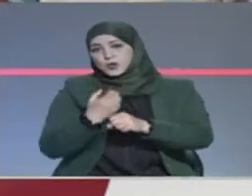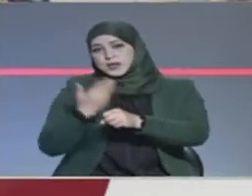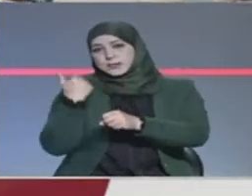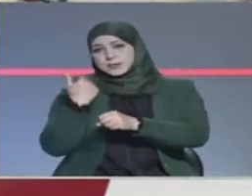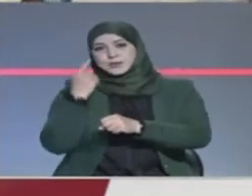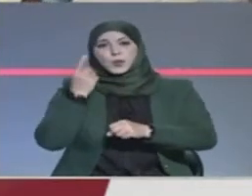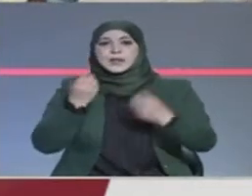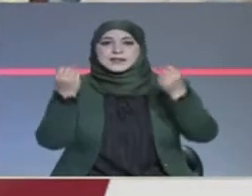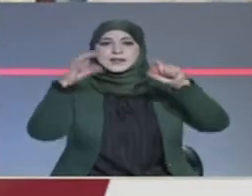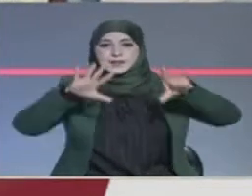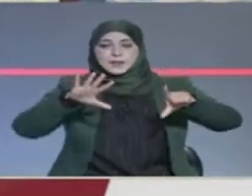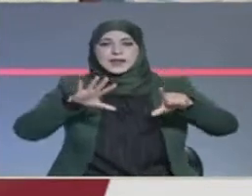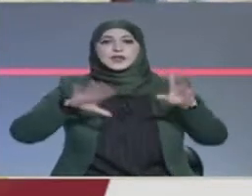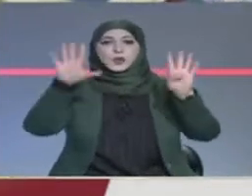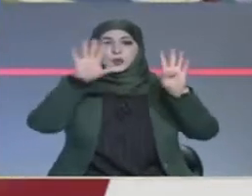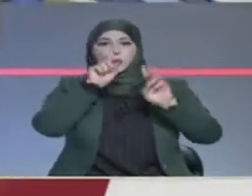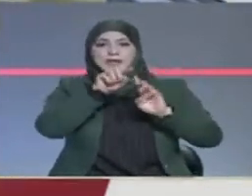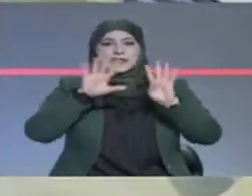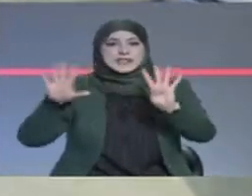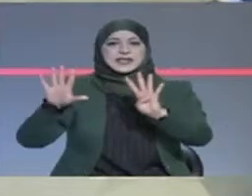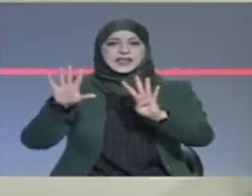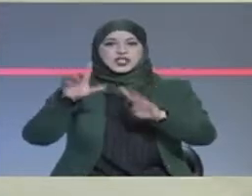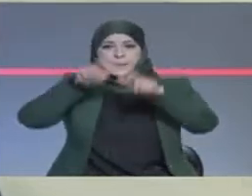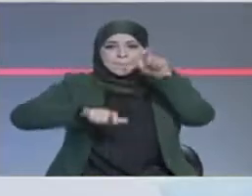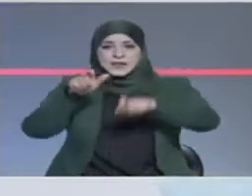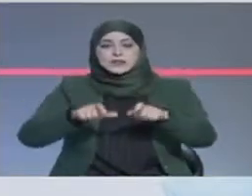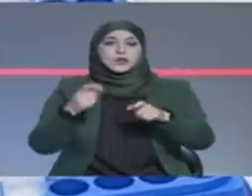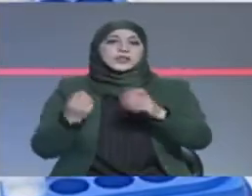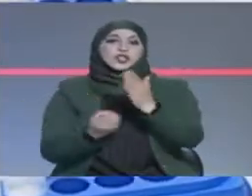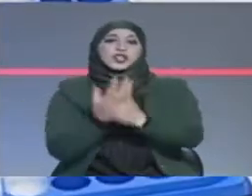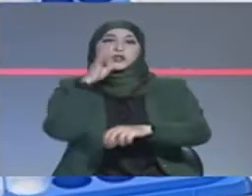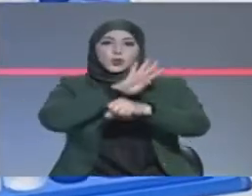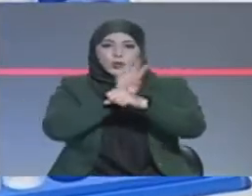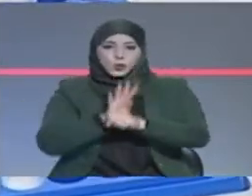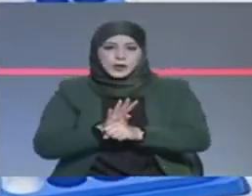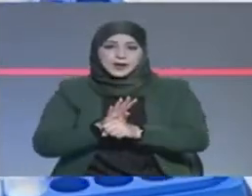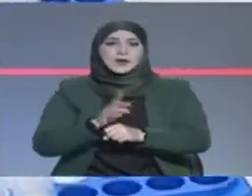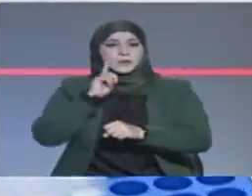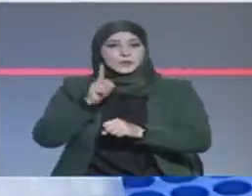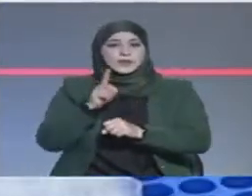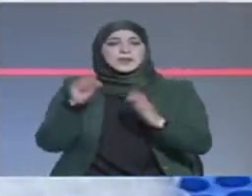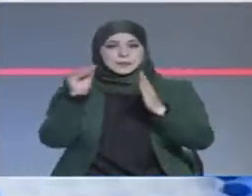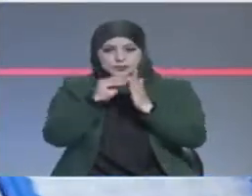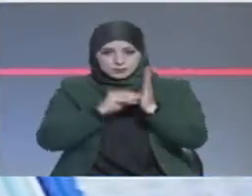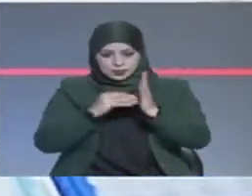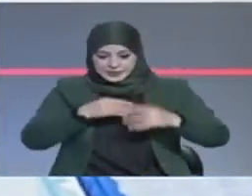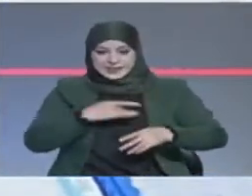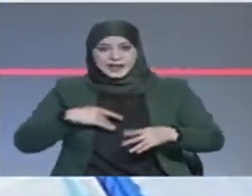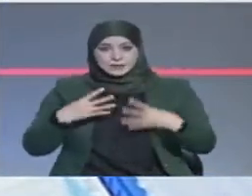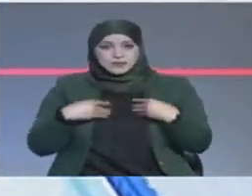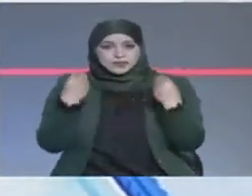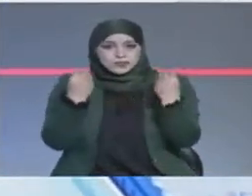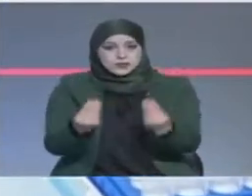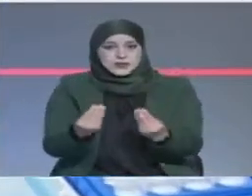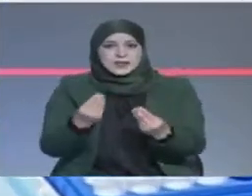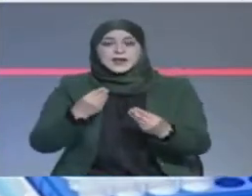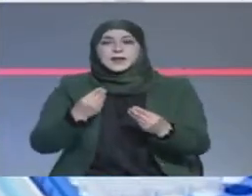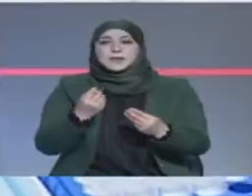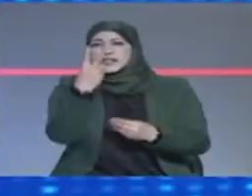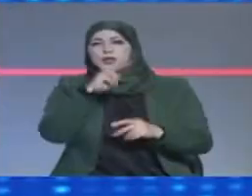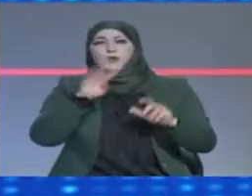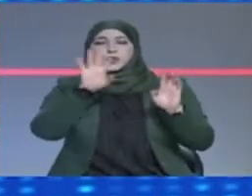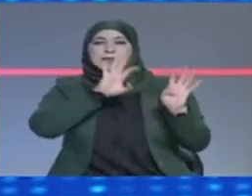وسبعمائة وتسع عشرة إصابة جديدة بالفيروس فيما تم تسجيل تعافي مائتين وتسعين مصابا